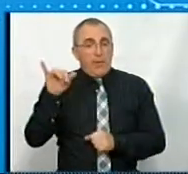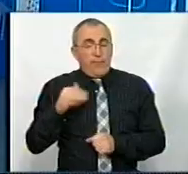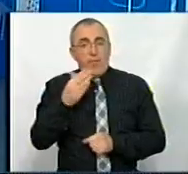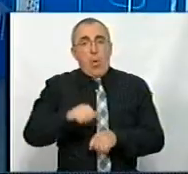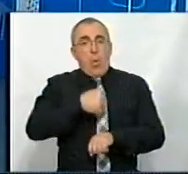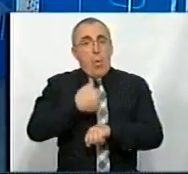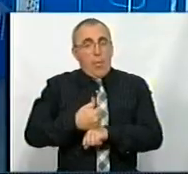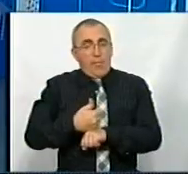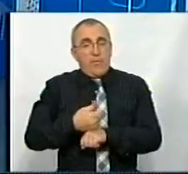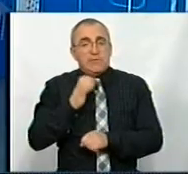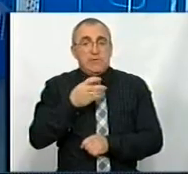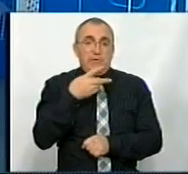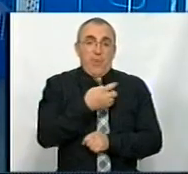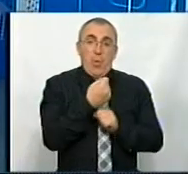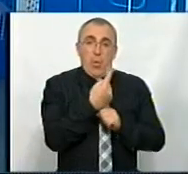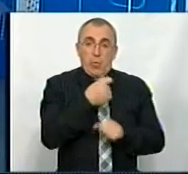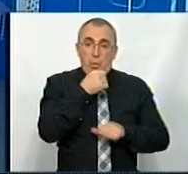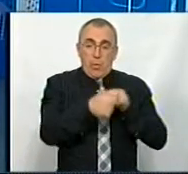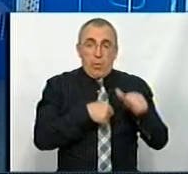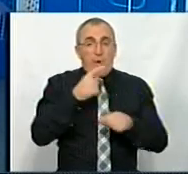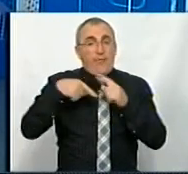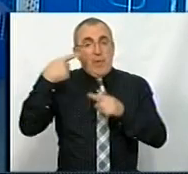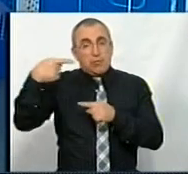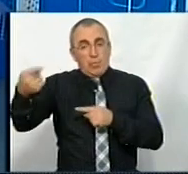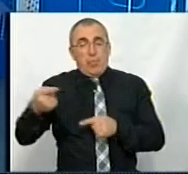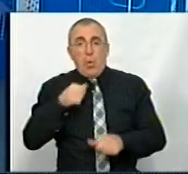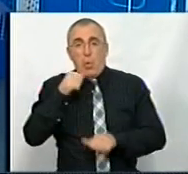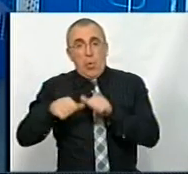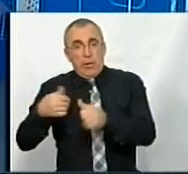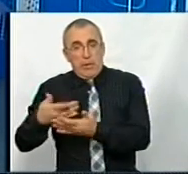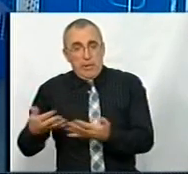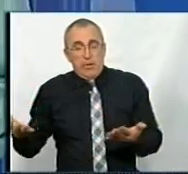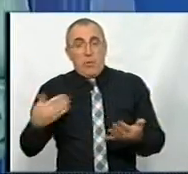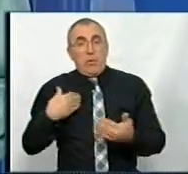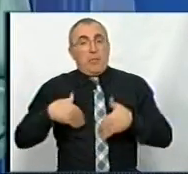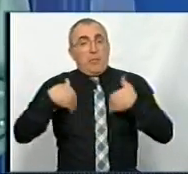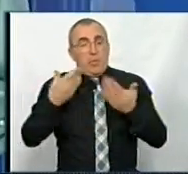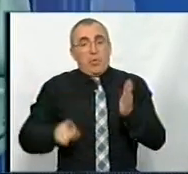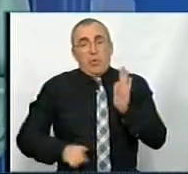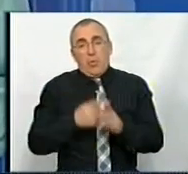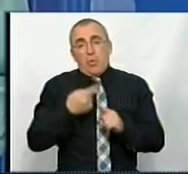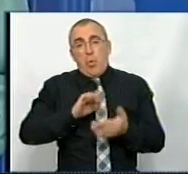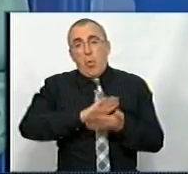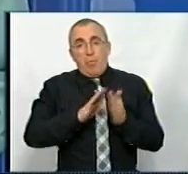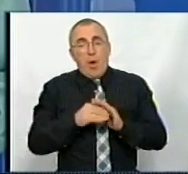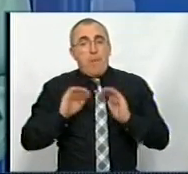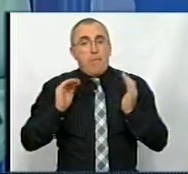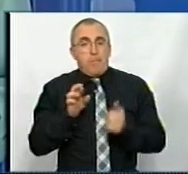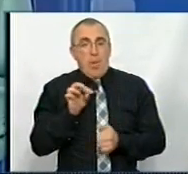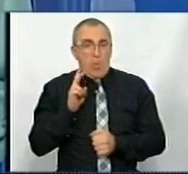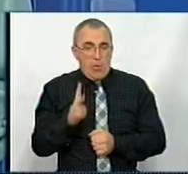головування з 2011 року і в наступні роки. Тому пропоную почати з такого умовного блоку.